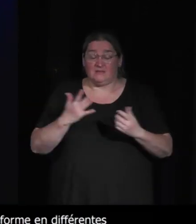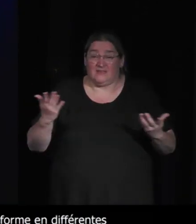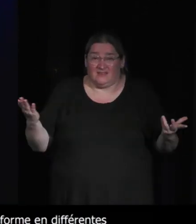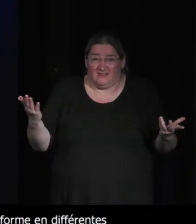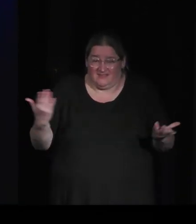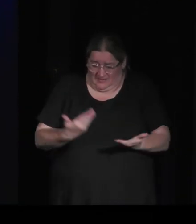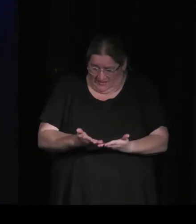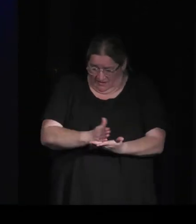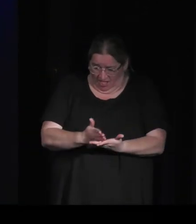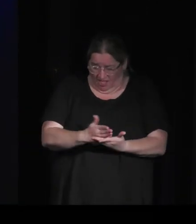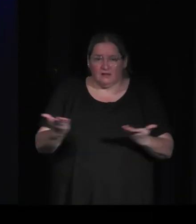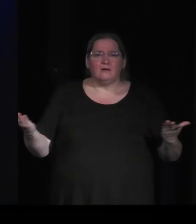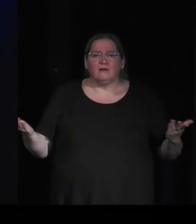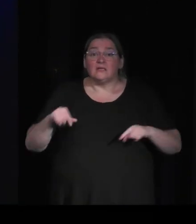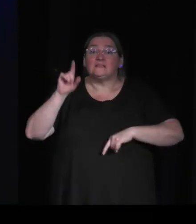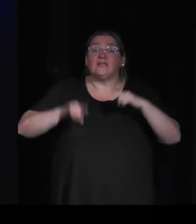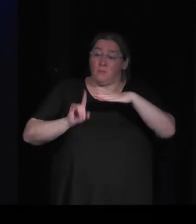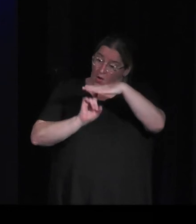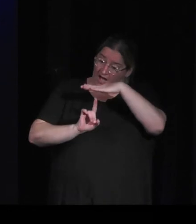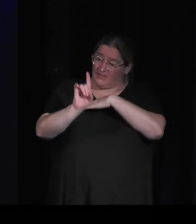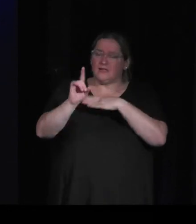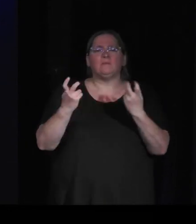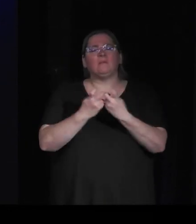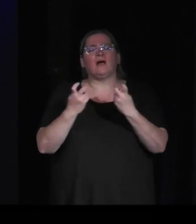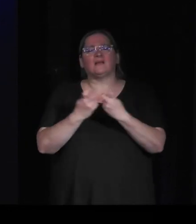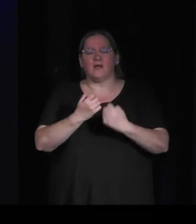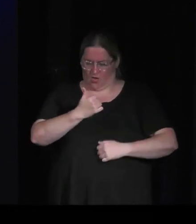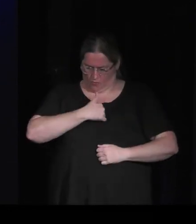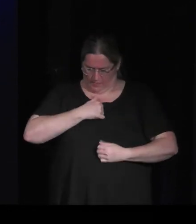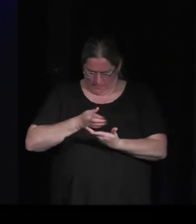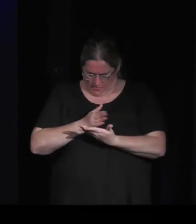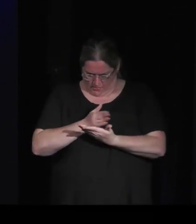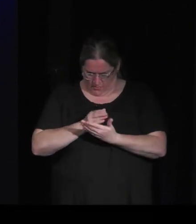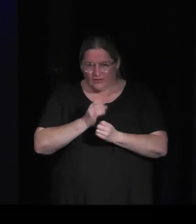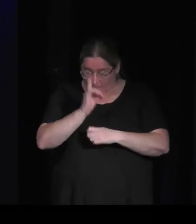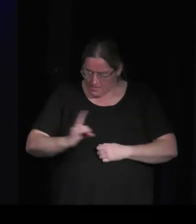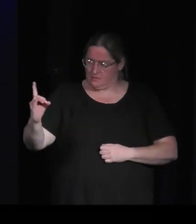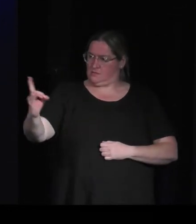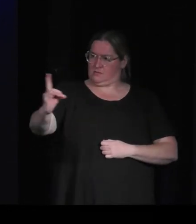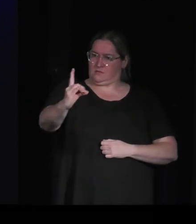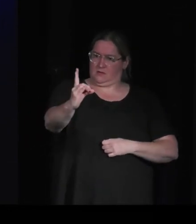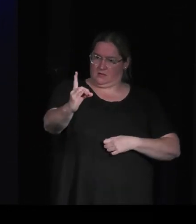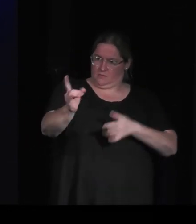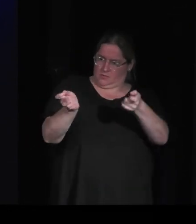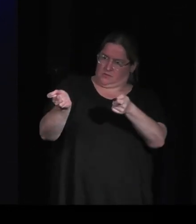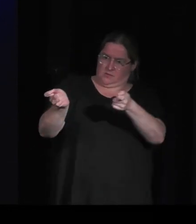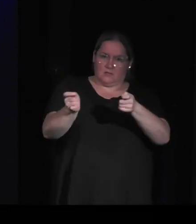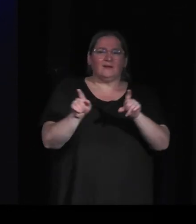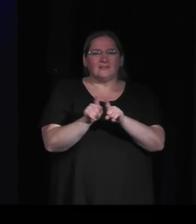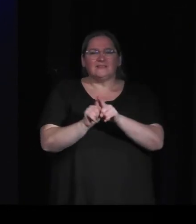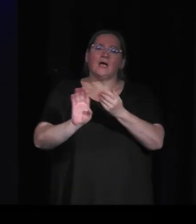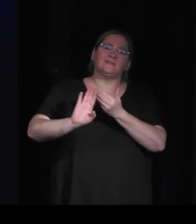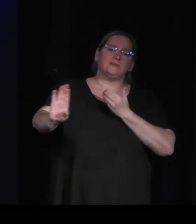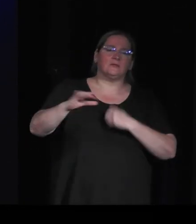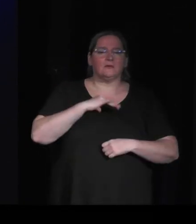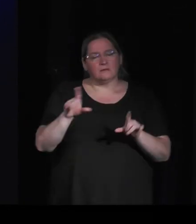quand on a alors selon type d'avatar mais quand on est en vision à la troisième personne parce qu'on est aussi opérateur pilote donc on est distancié